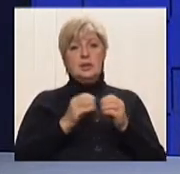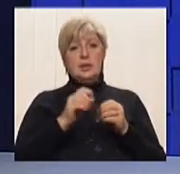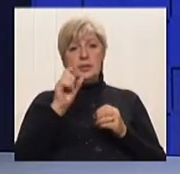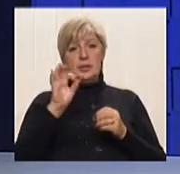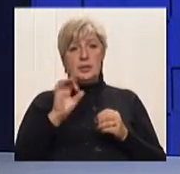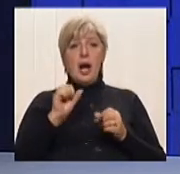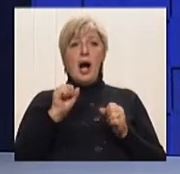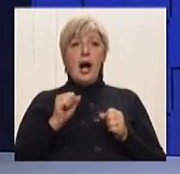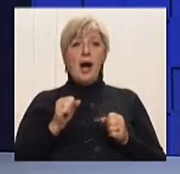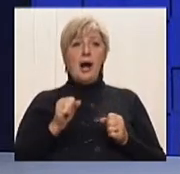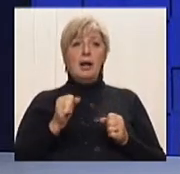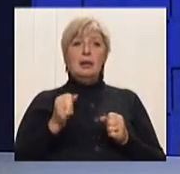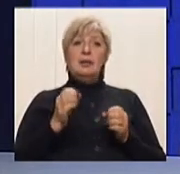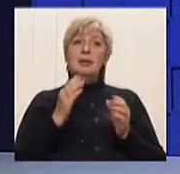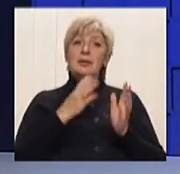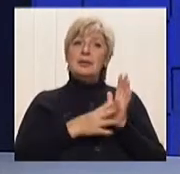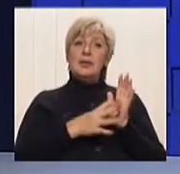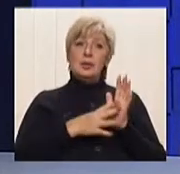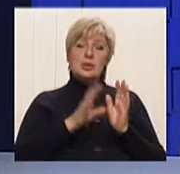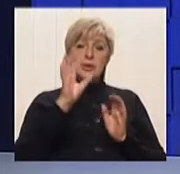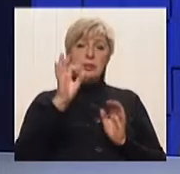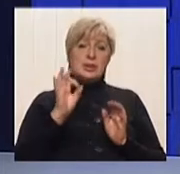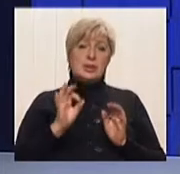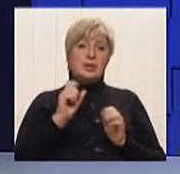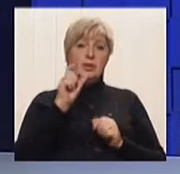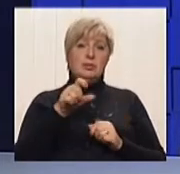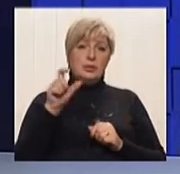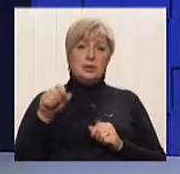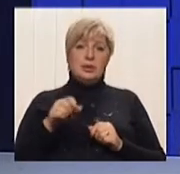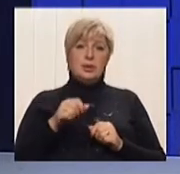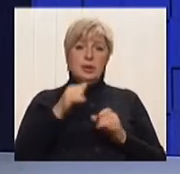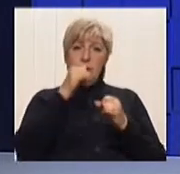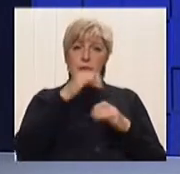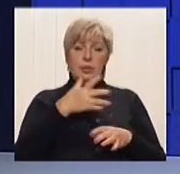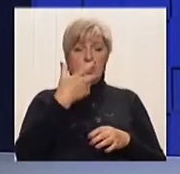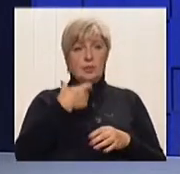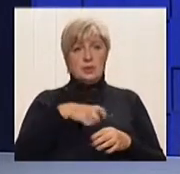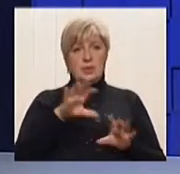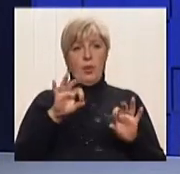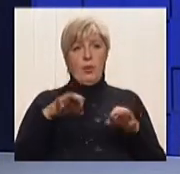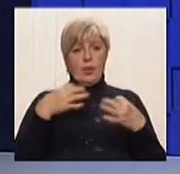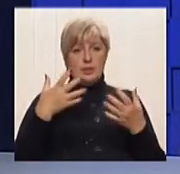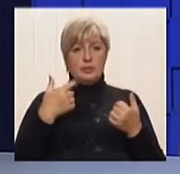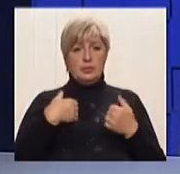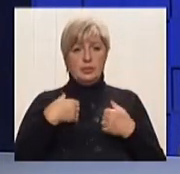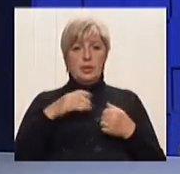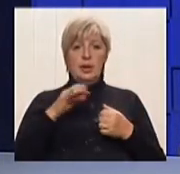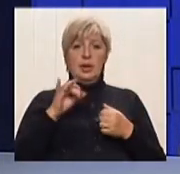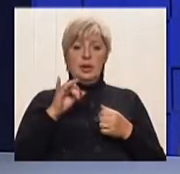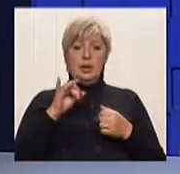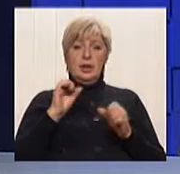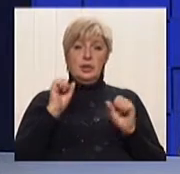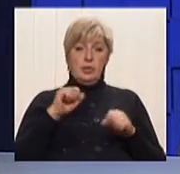А 90 процентів людей, ну, як би, не можуть себе дозволити. І в те ж часи, може, у них не